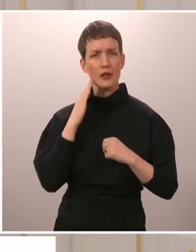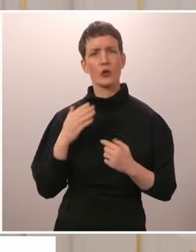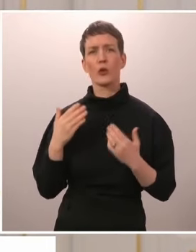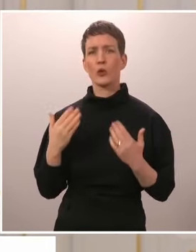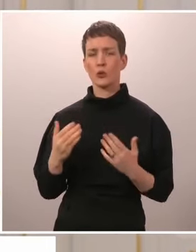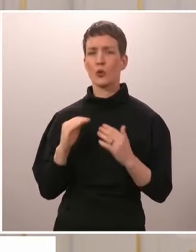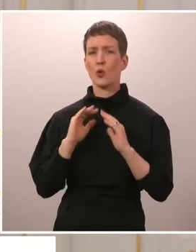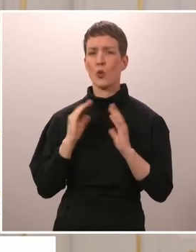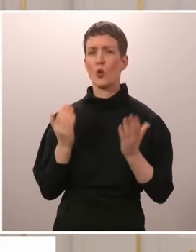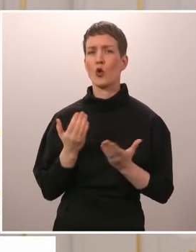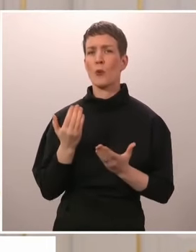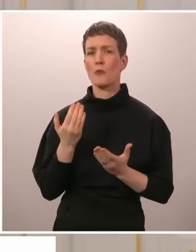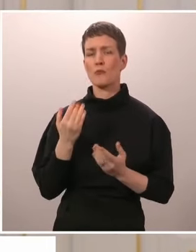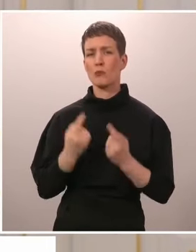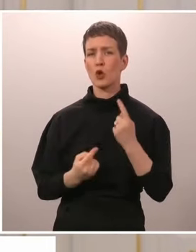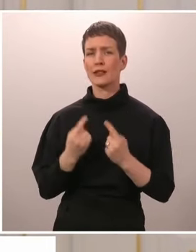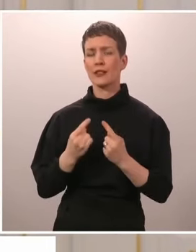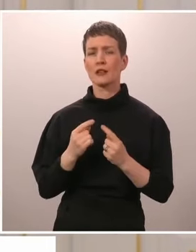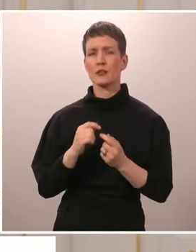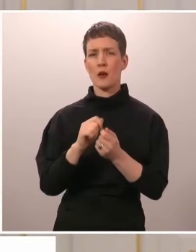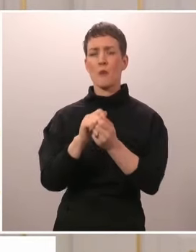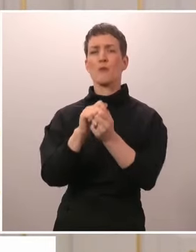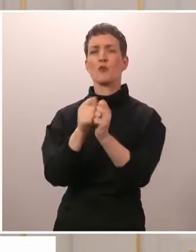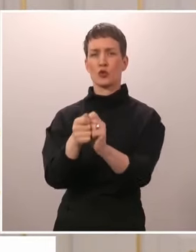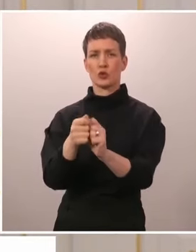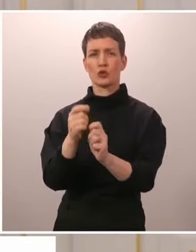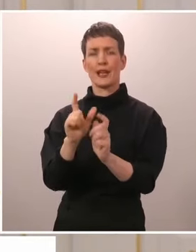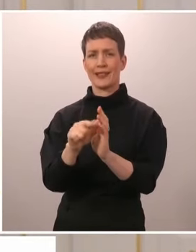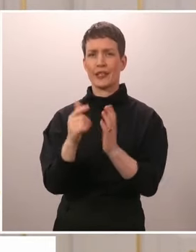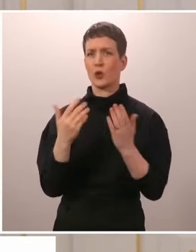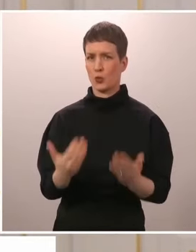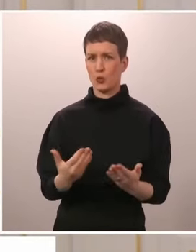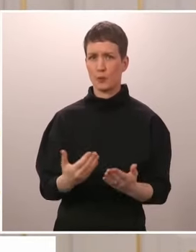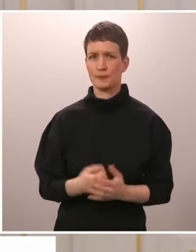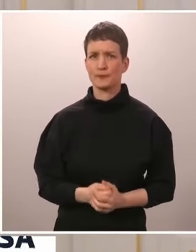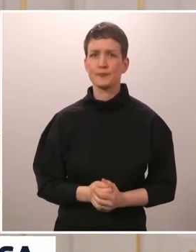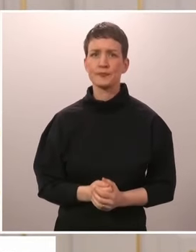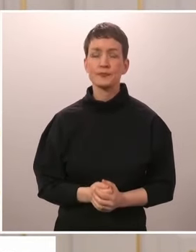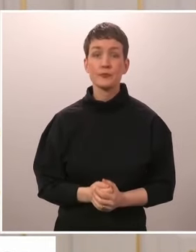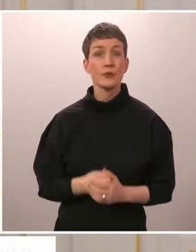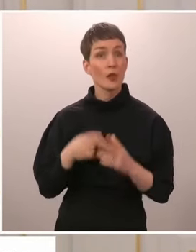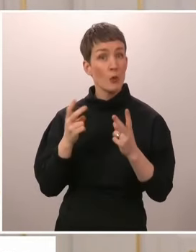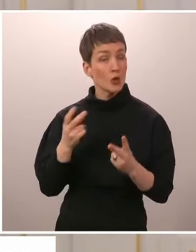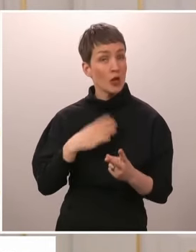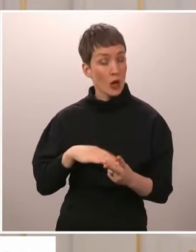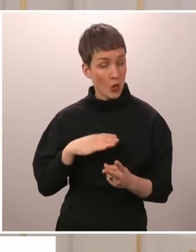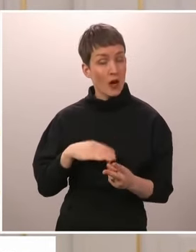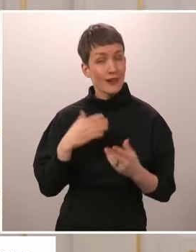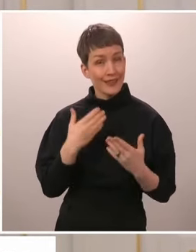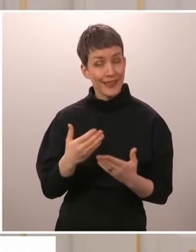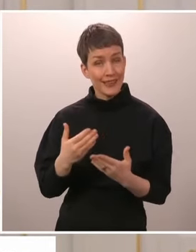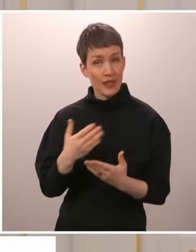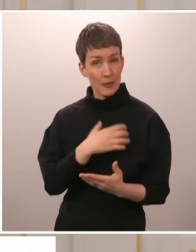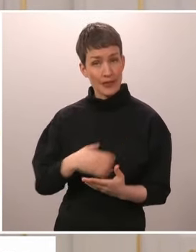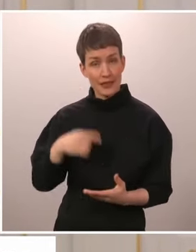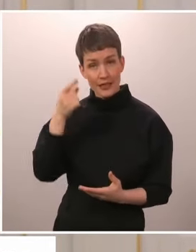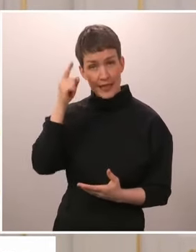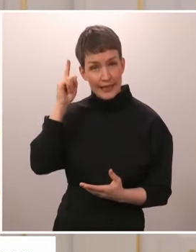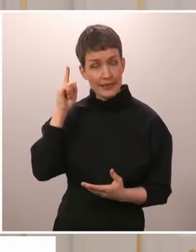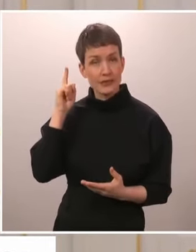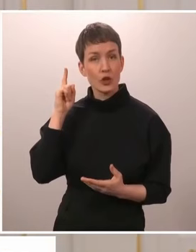ulkopolitiikan murros kohdassa. Haluaisin myös erityisesti kiittää presidentti Niinistöä